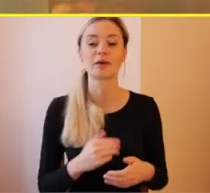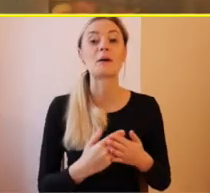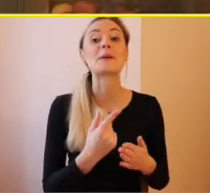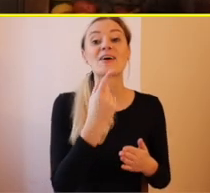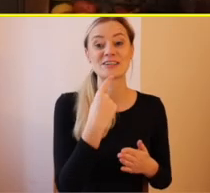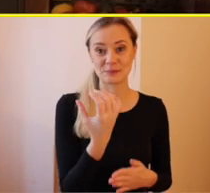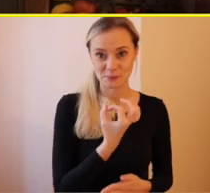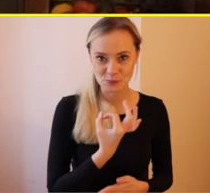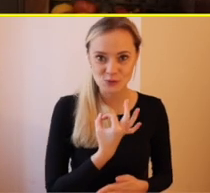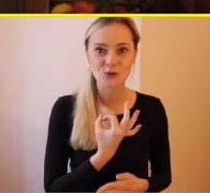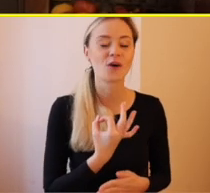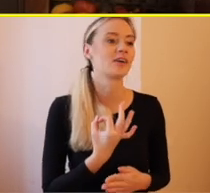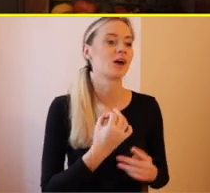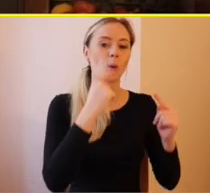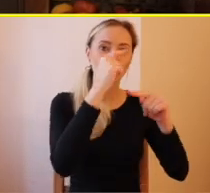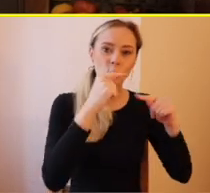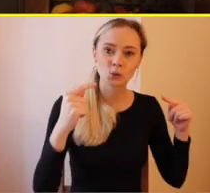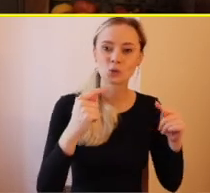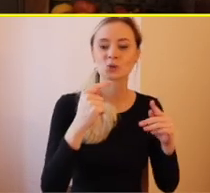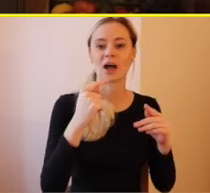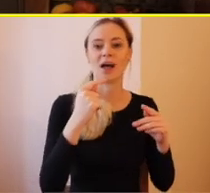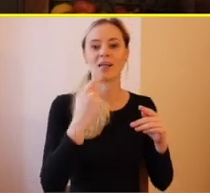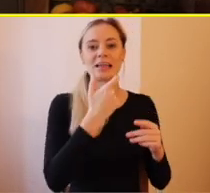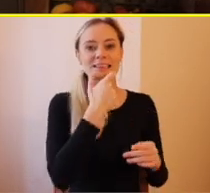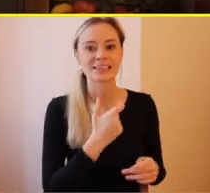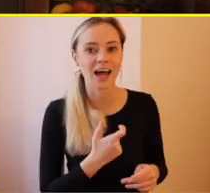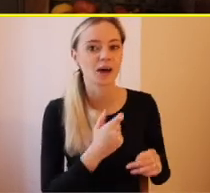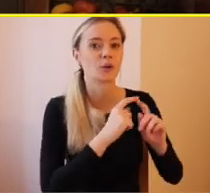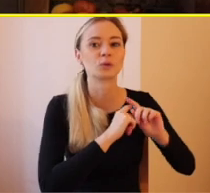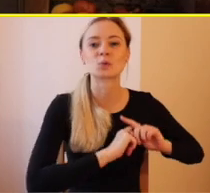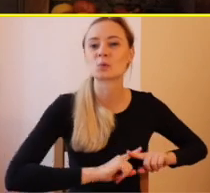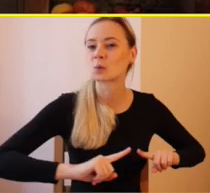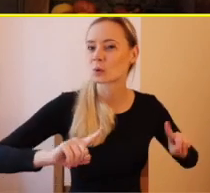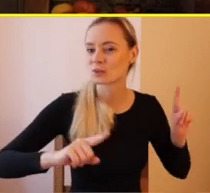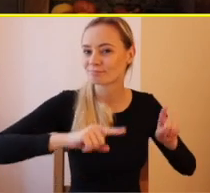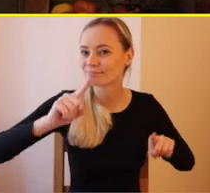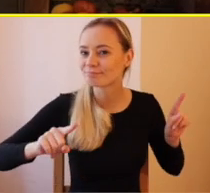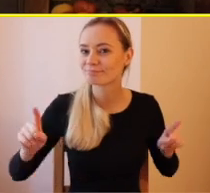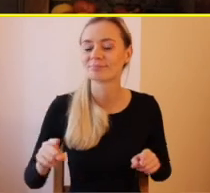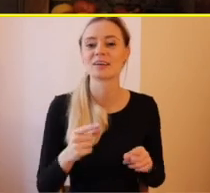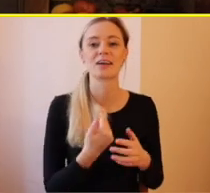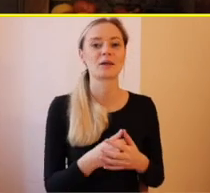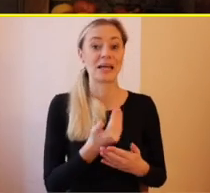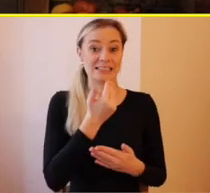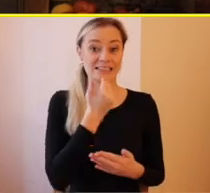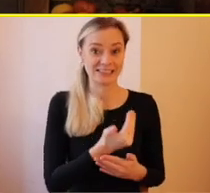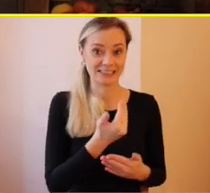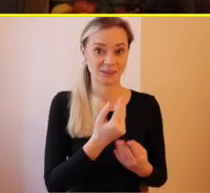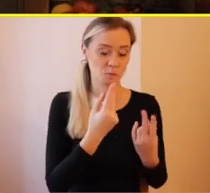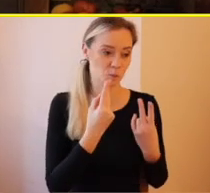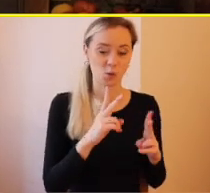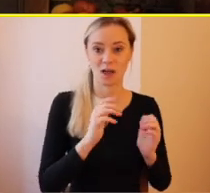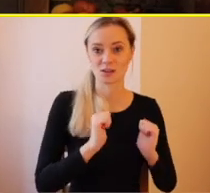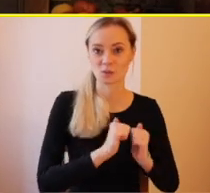Či tá rôznorodosť národov, to, že vlastne vďaka tomu, že som tu, aj